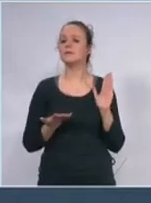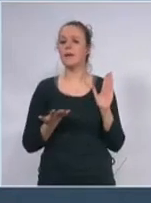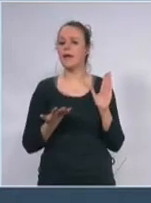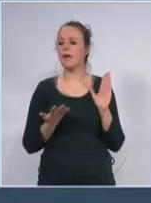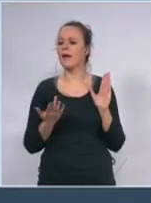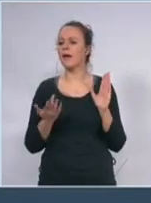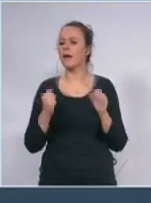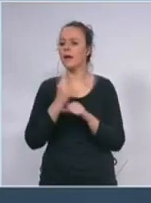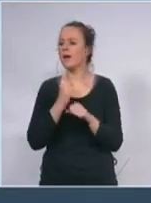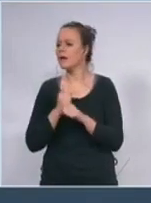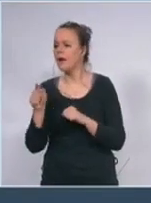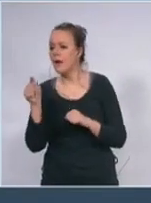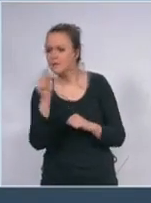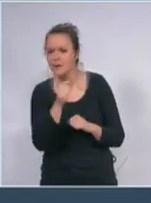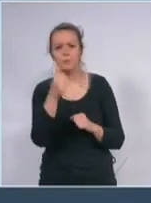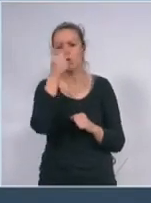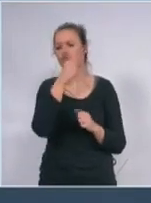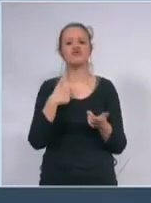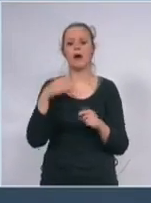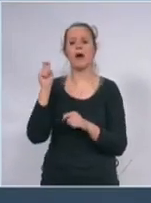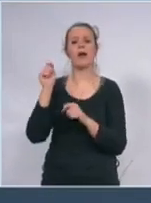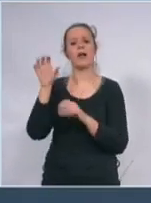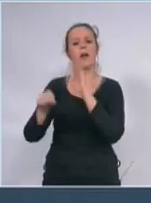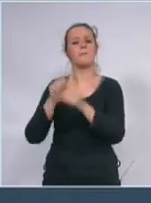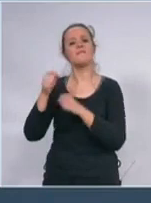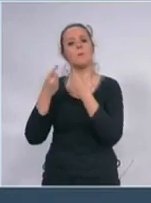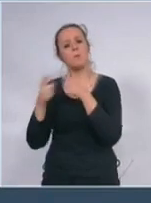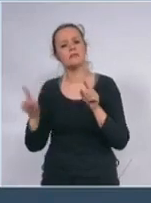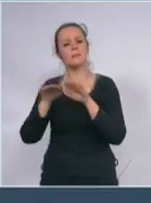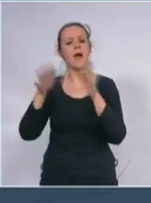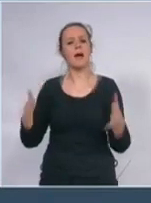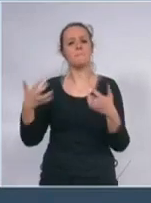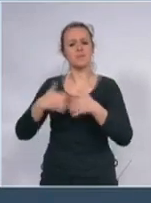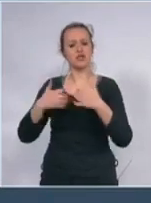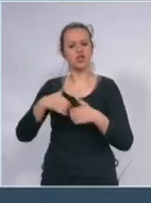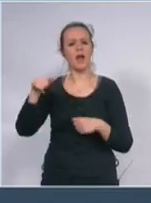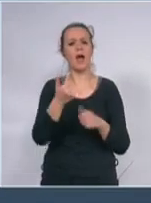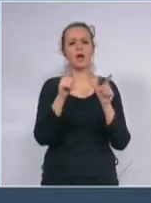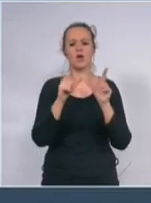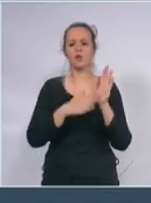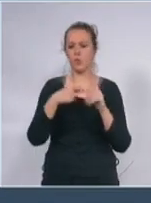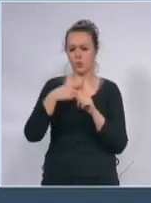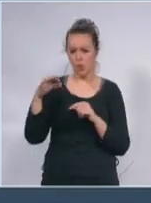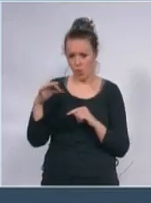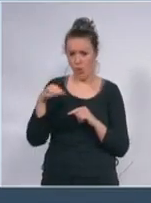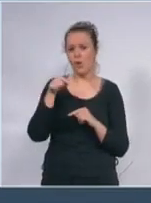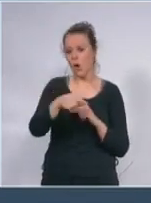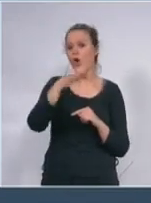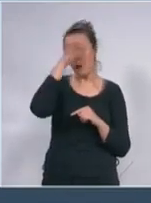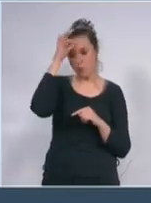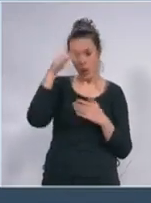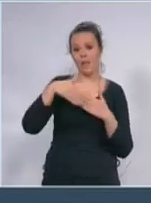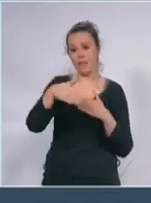i tek ćemo da radimo naboljamo posebne mašine i Jumko noć će da proizvodi od poneljika 20 hiljada